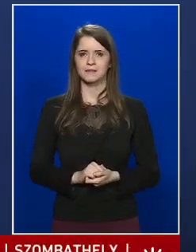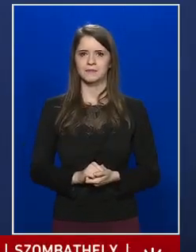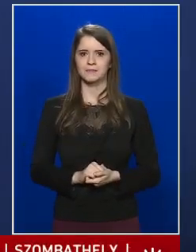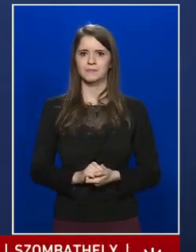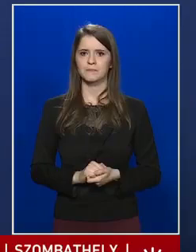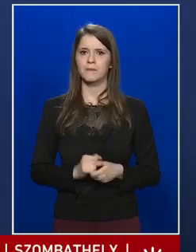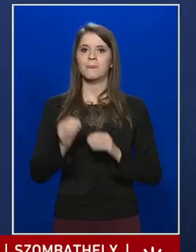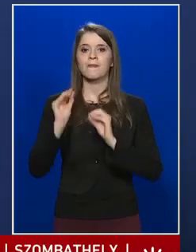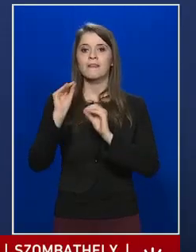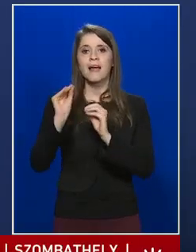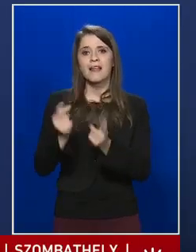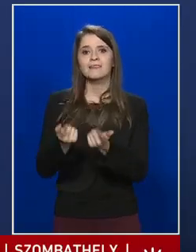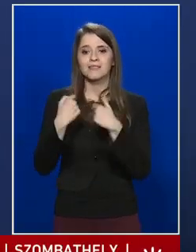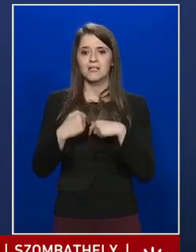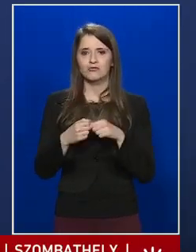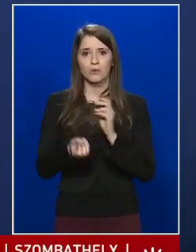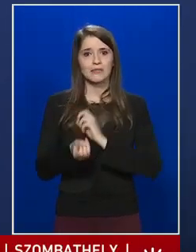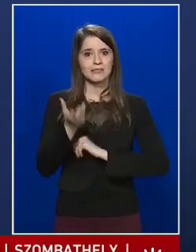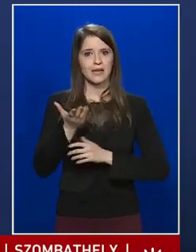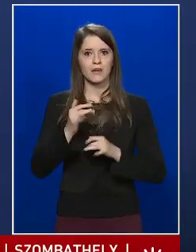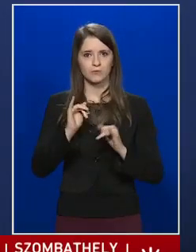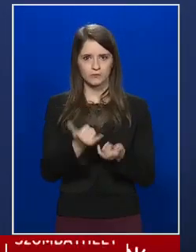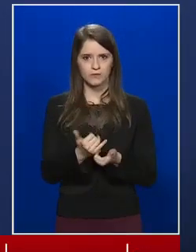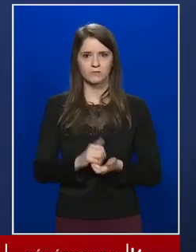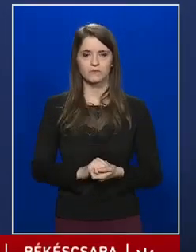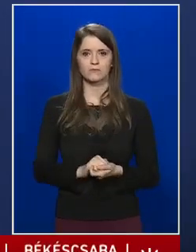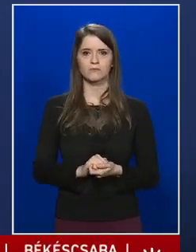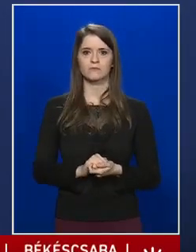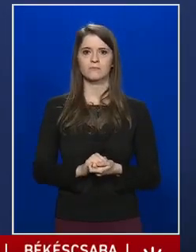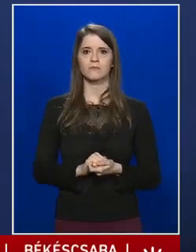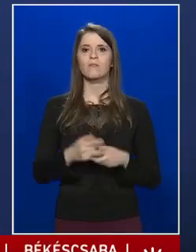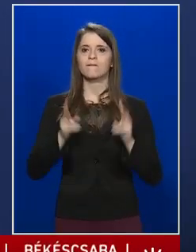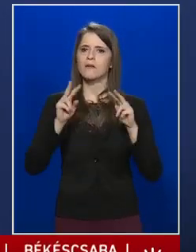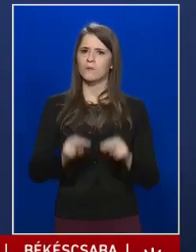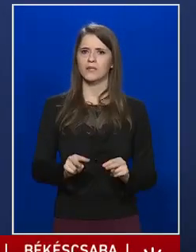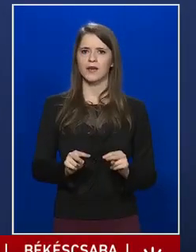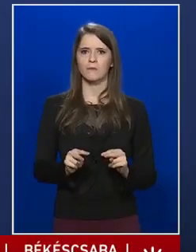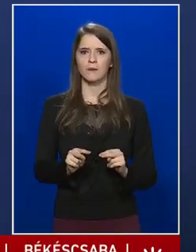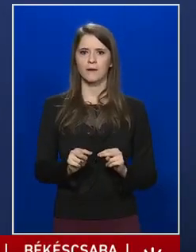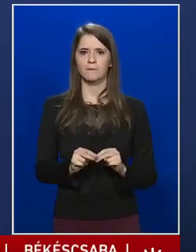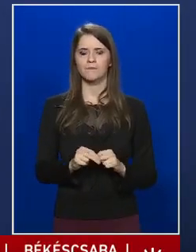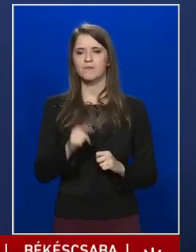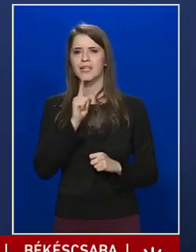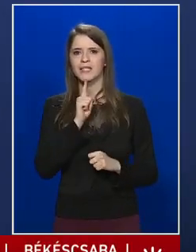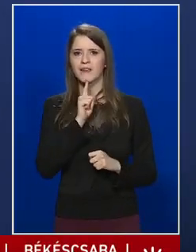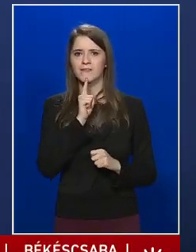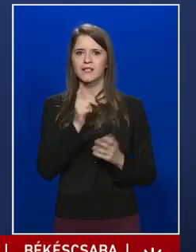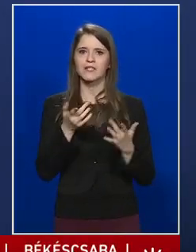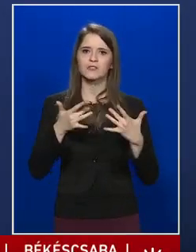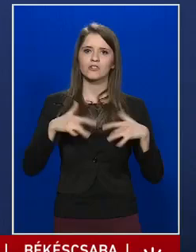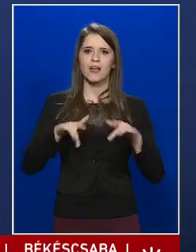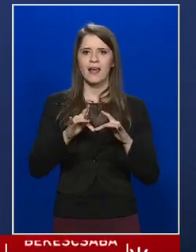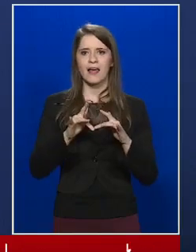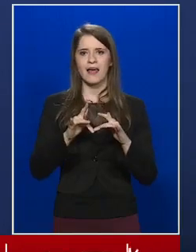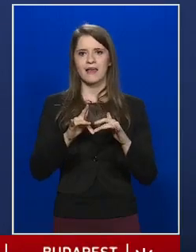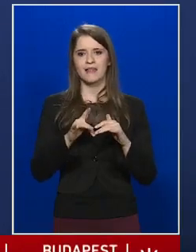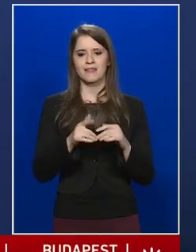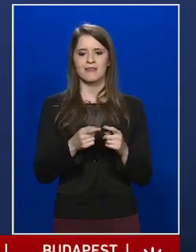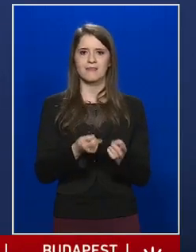jelentésekből az is kiderül, hogy valójában kevés helyről kellett